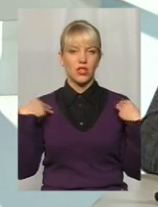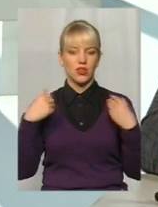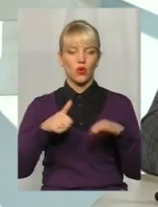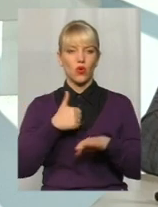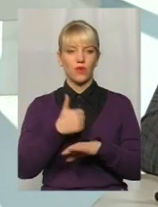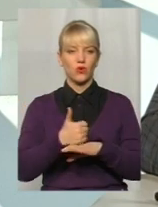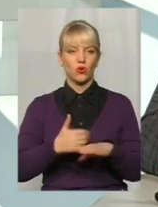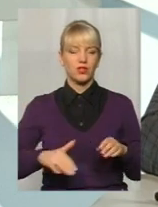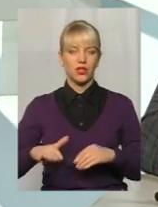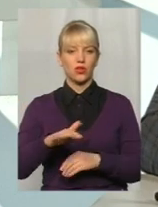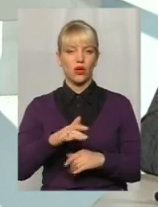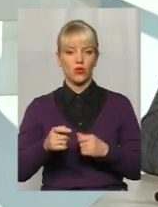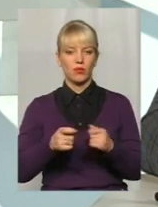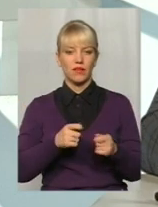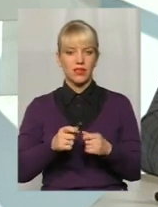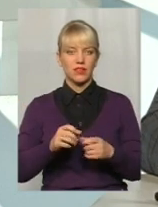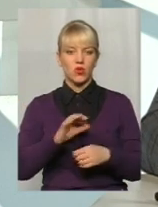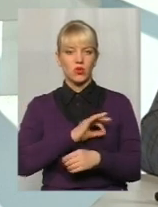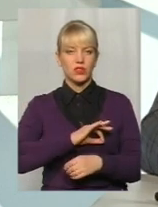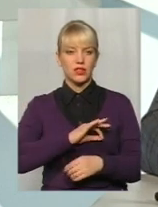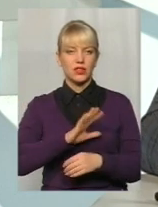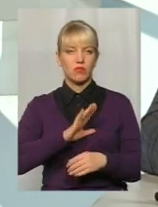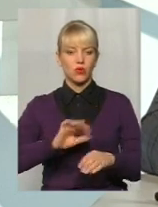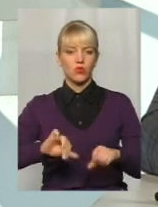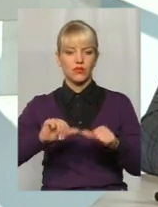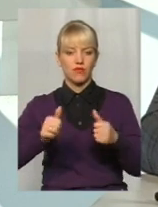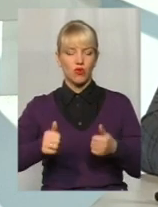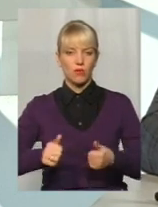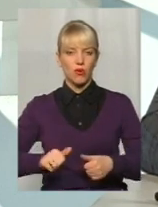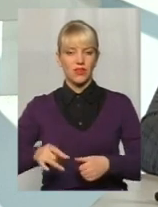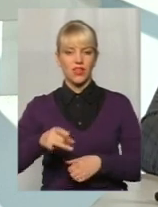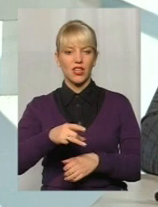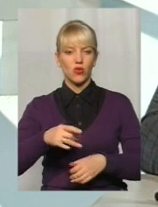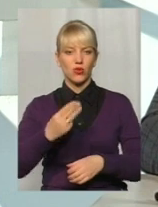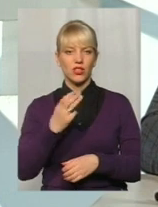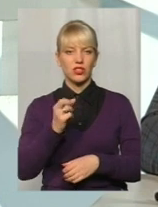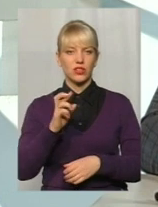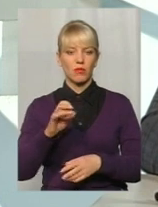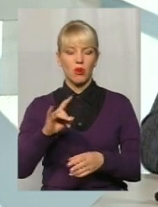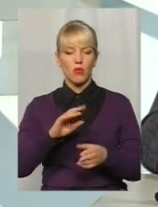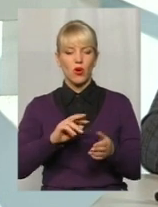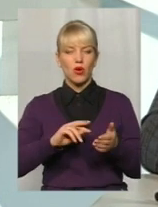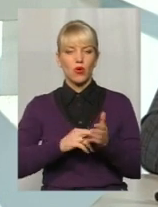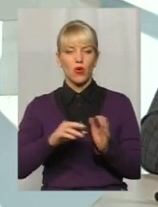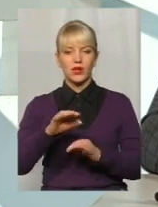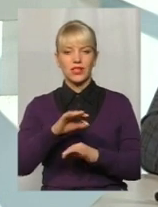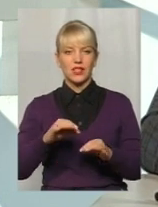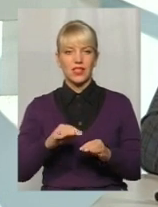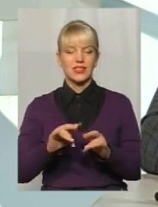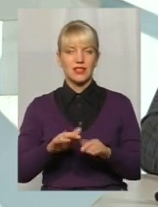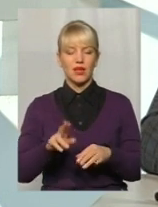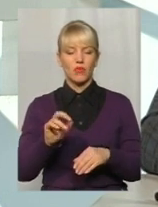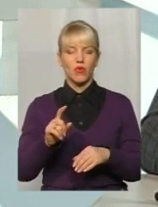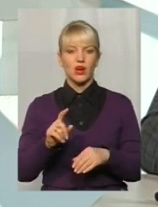територіального управління юстиції було сформовано регіональний штаб по координації дій по стягненню